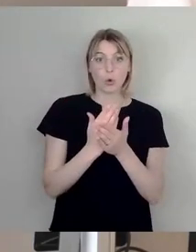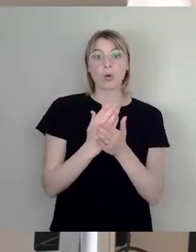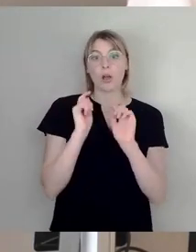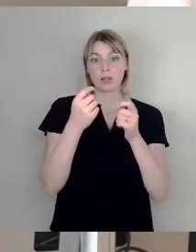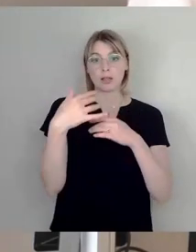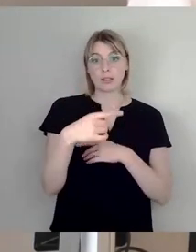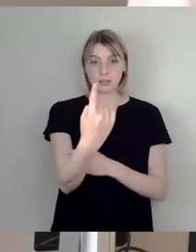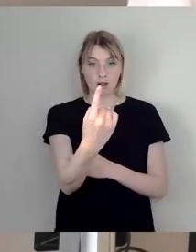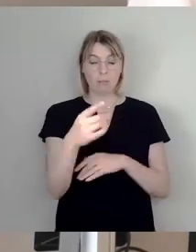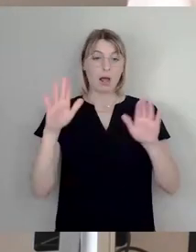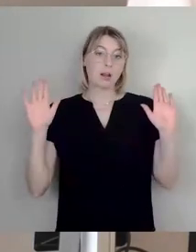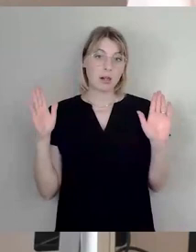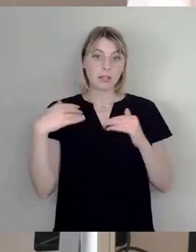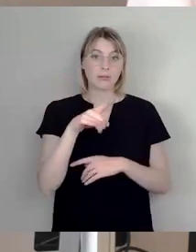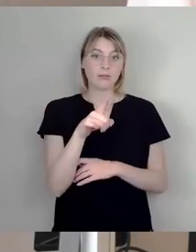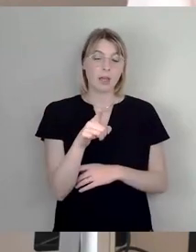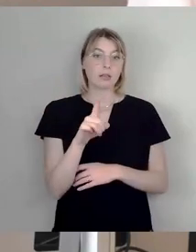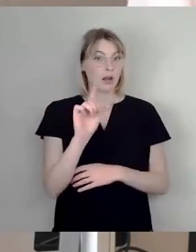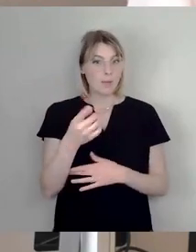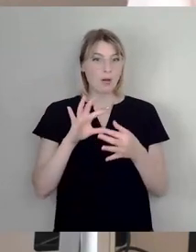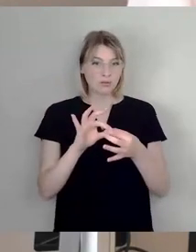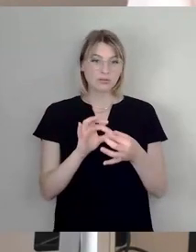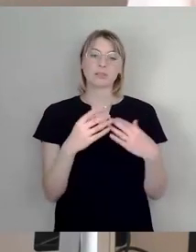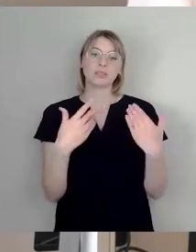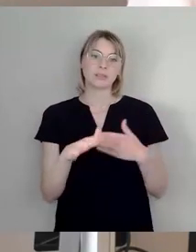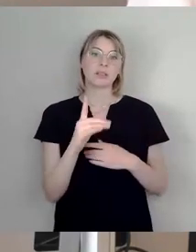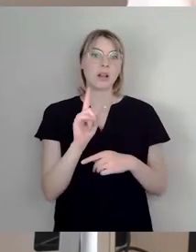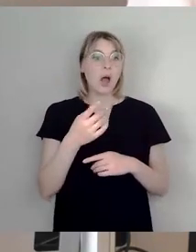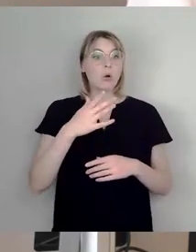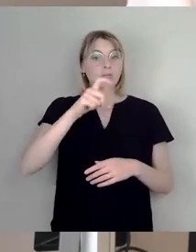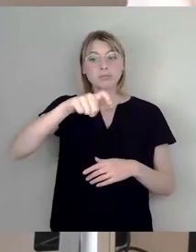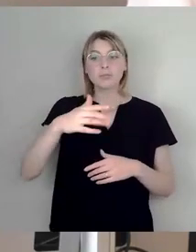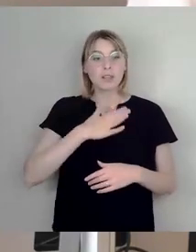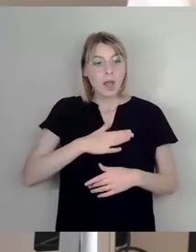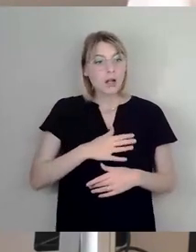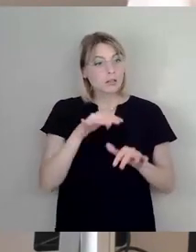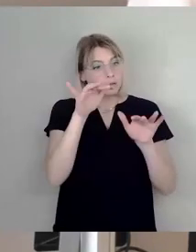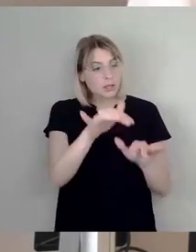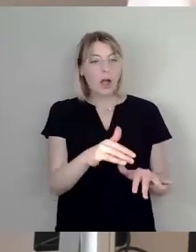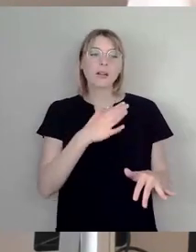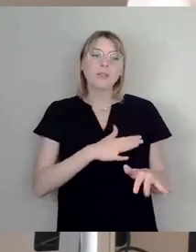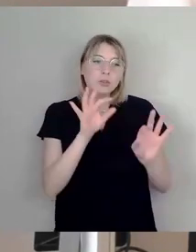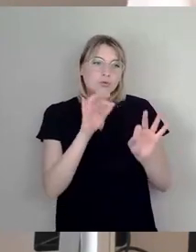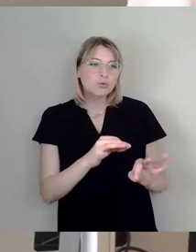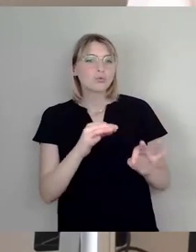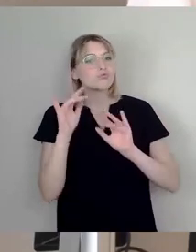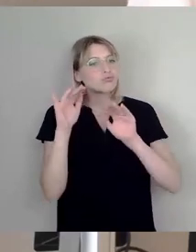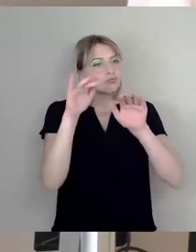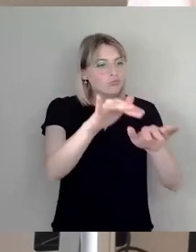beigetragen hatte. Dort, wo viele Menschen sich aufhalten, dort, wo Menschen sich gerne aufhalten, dort, wo es Menschen gefällt, ist es einfach auch sauberer.